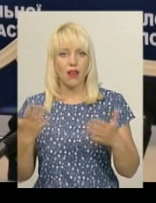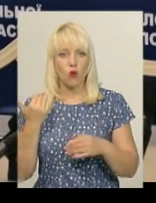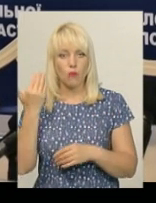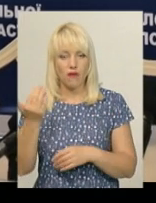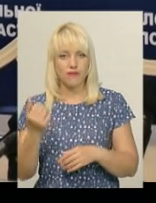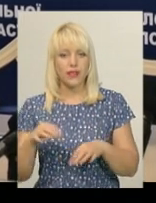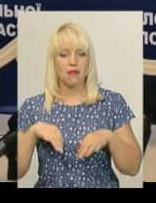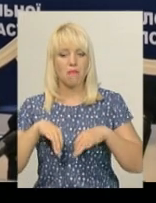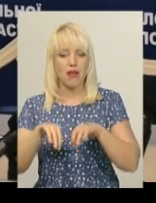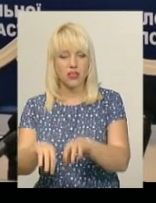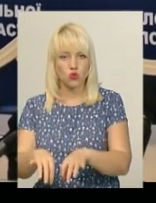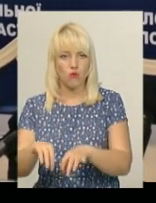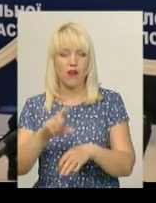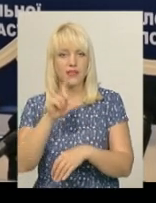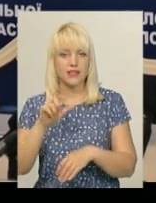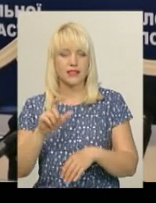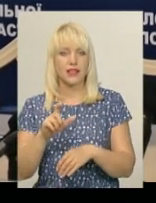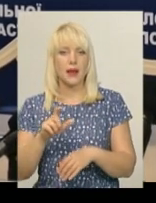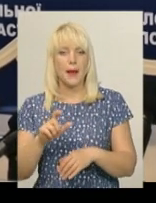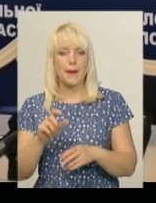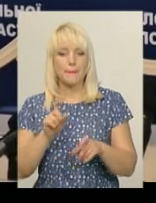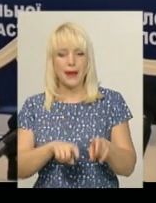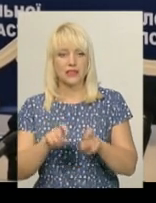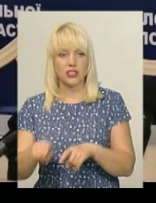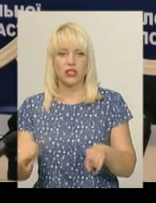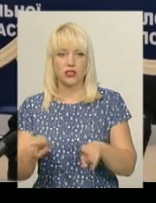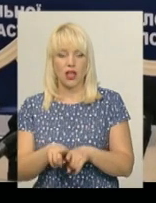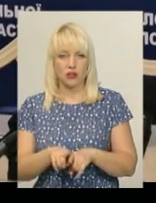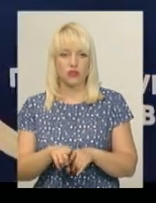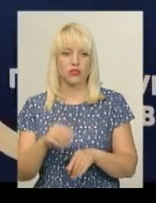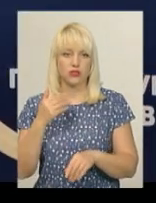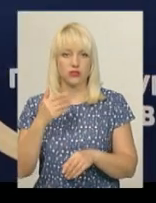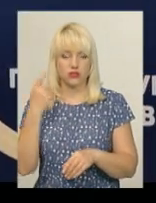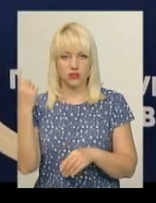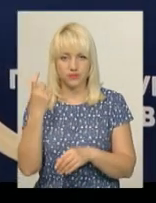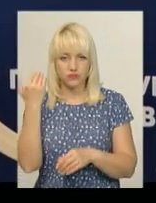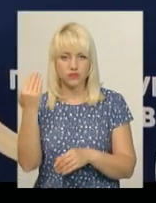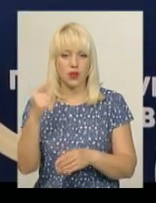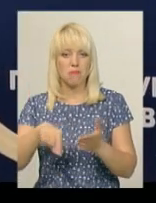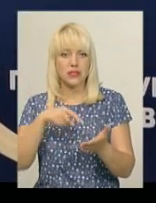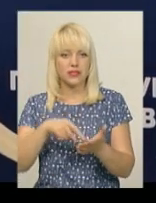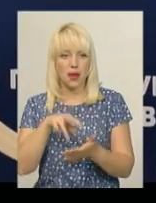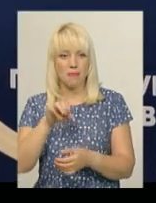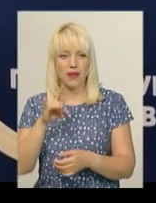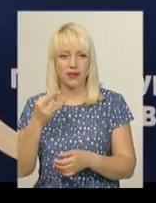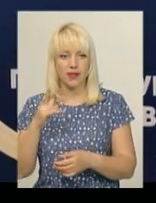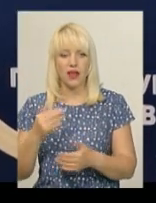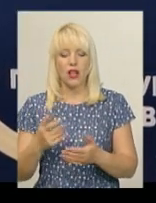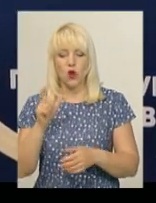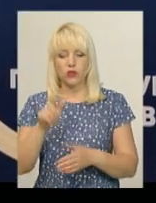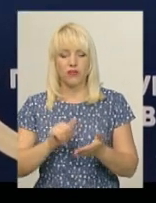пересувався з пасажирами, також належить нашій міській мерії. Оскільки ця людина відмовилася від